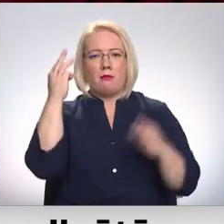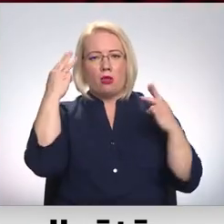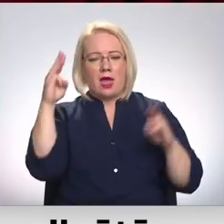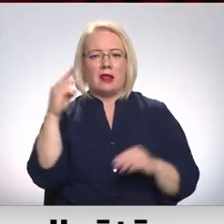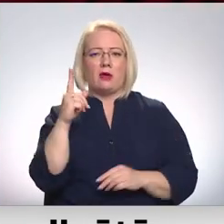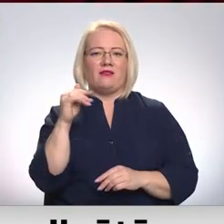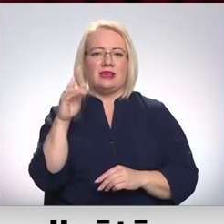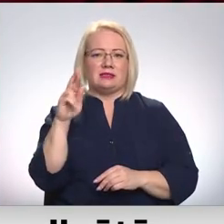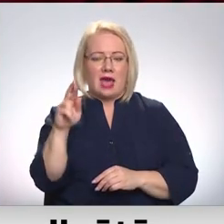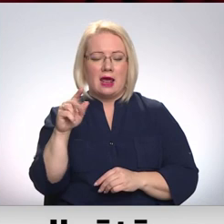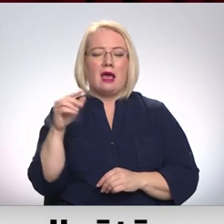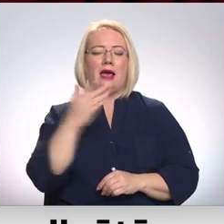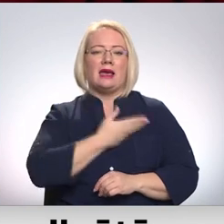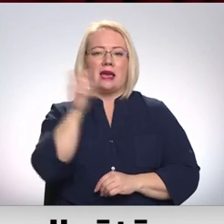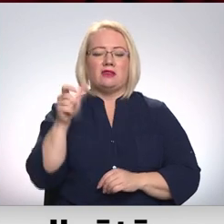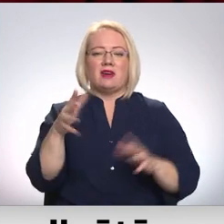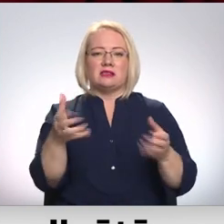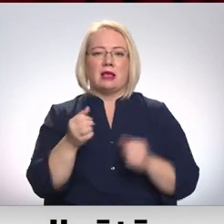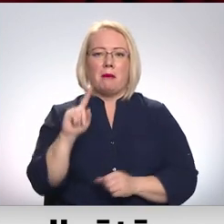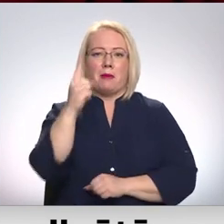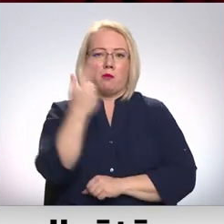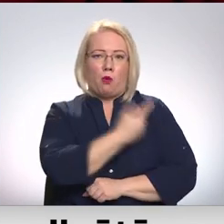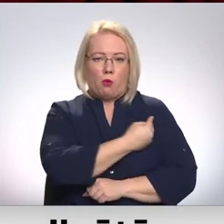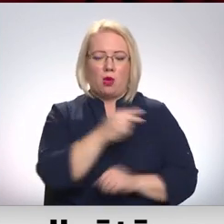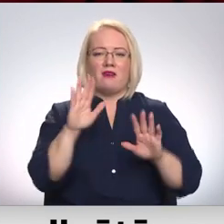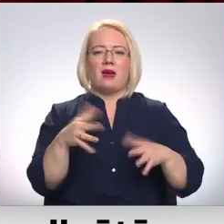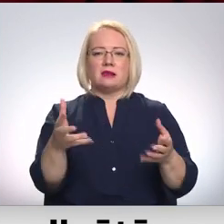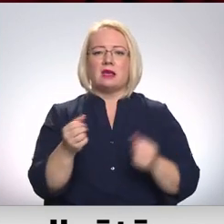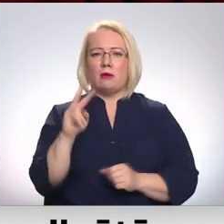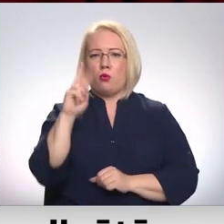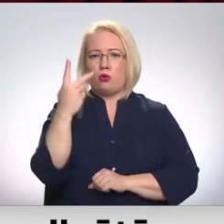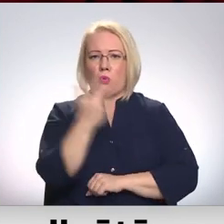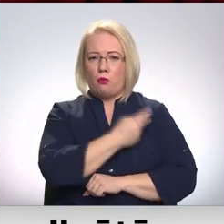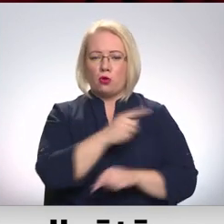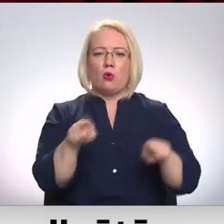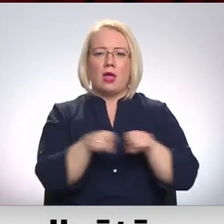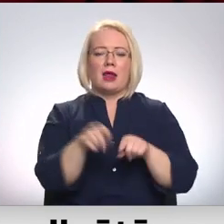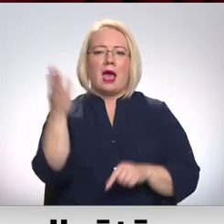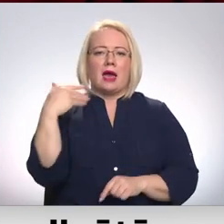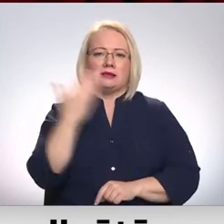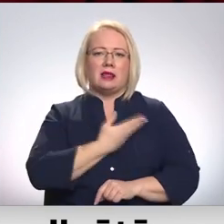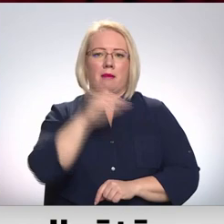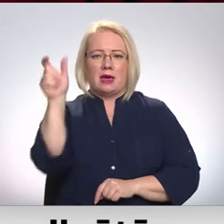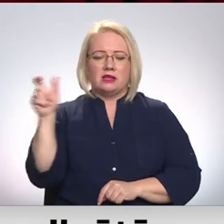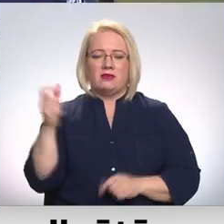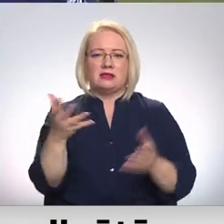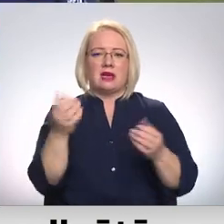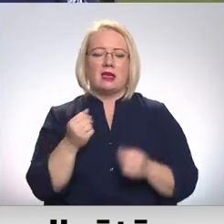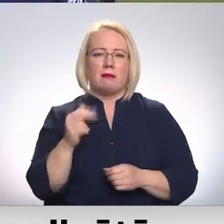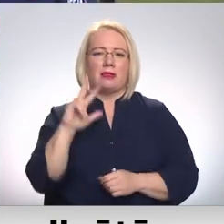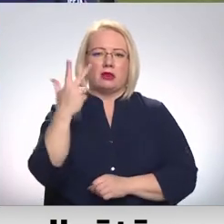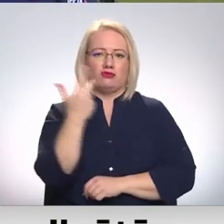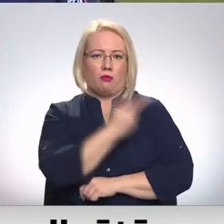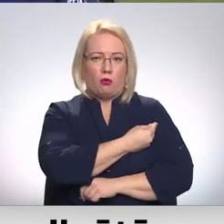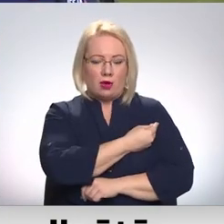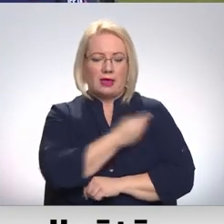saņemt gan pirmās potas, viņi var saņemt arī otrās potas, un arī mēs aicinām iedzīvotāju saņemt arī balstu vakcinācijas. Cik